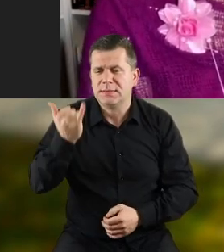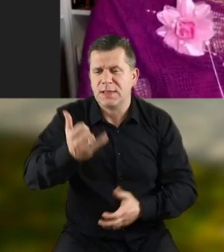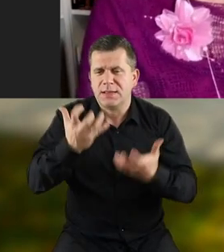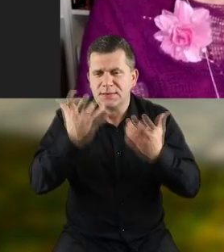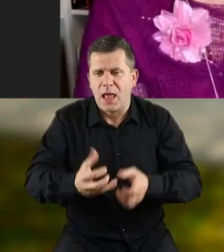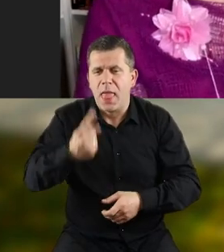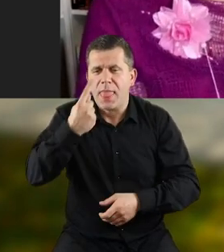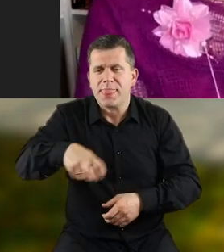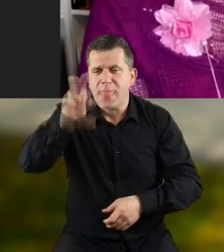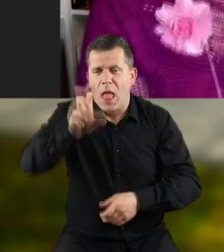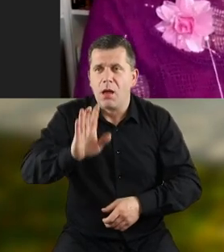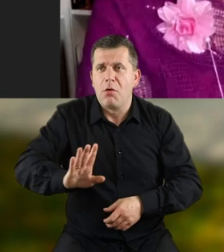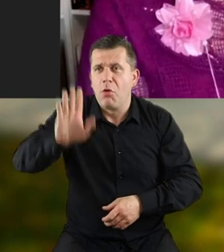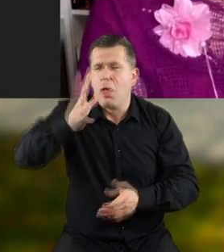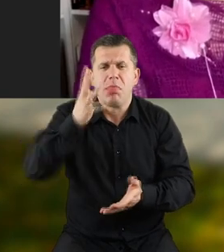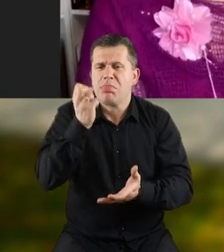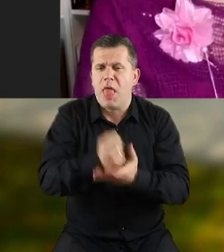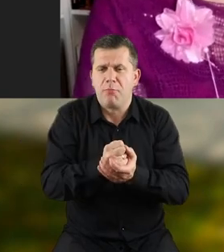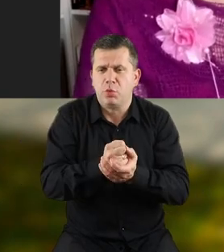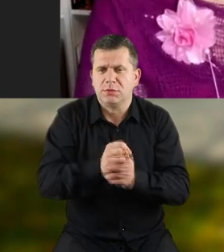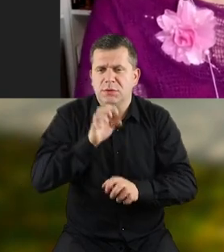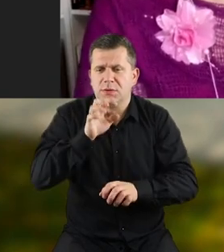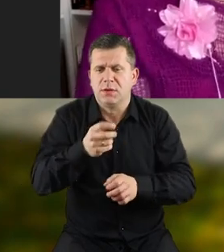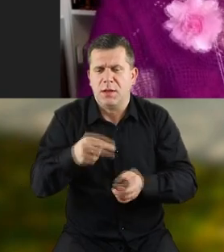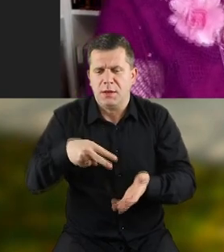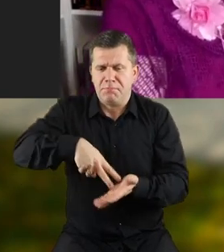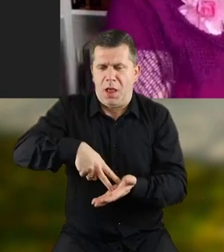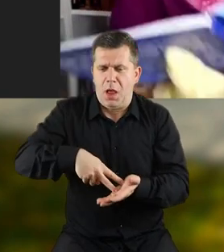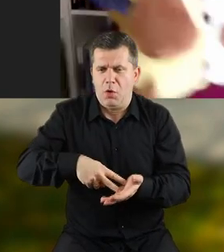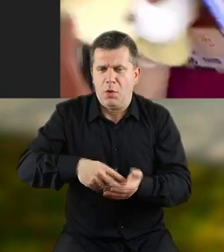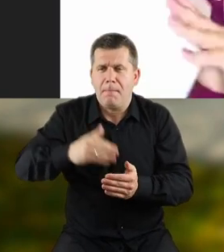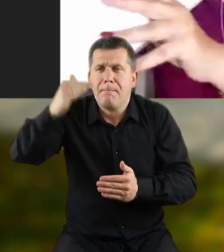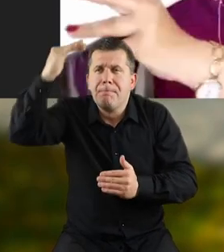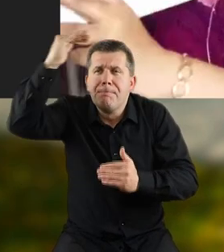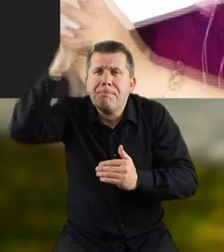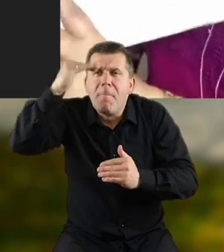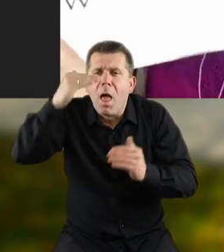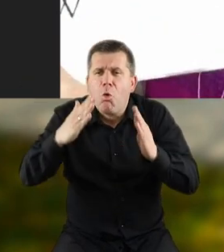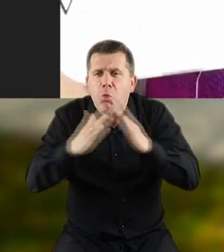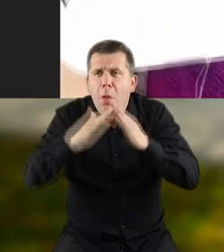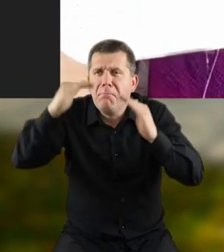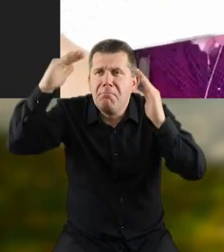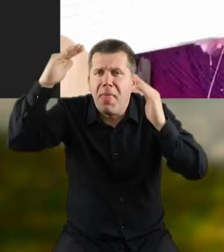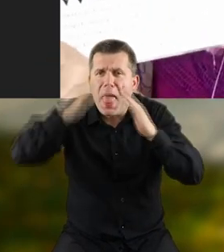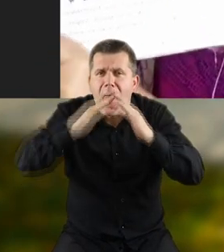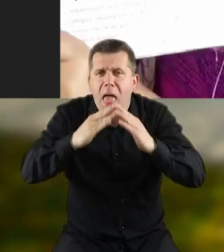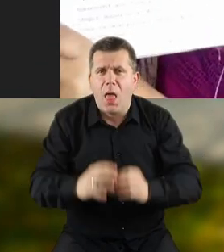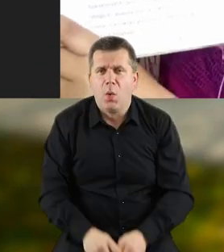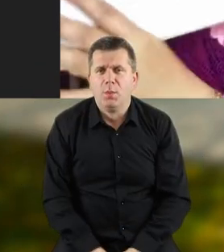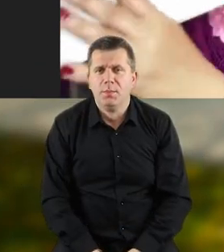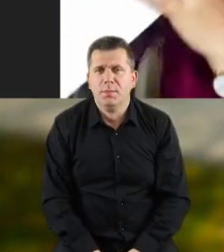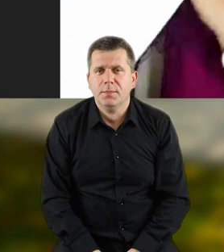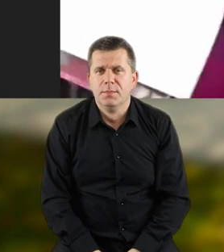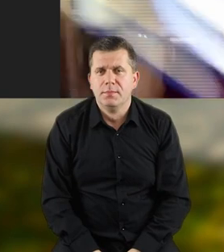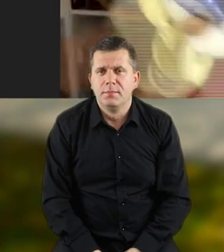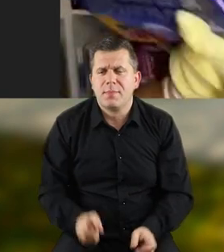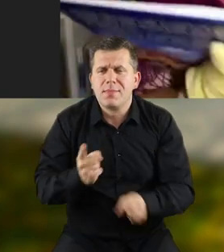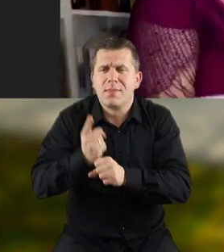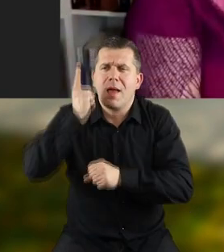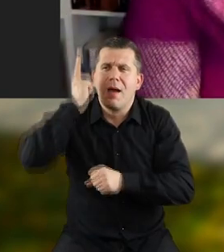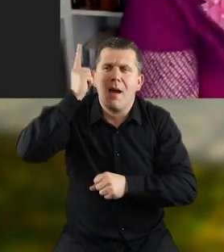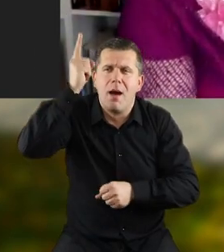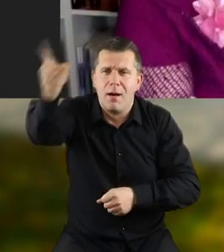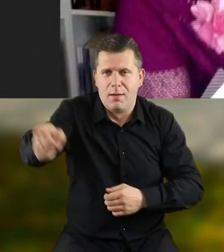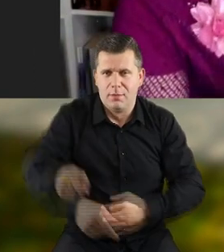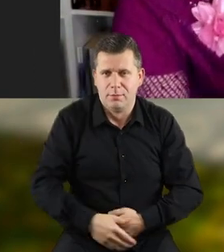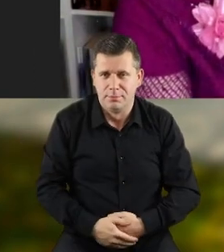chciało dotknąć dachu, to nie musiałoby wspinać się nawet na palce, bo to były takie maleńkie domeczki, daleko